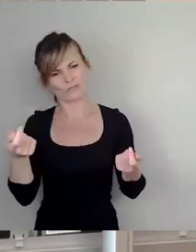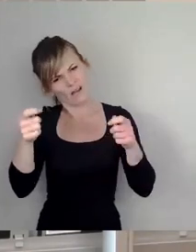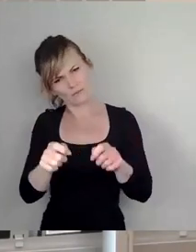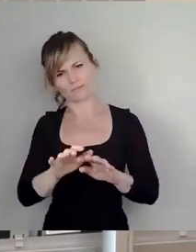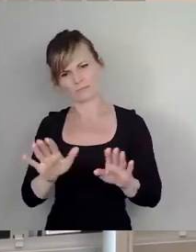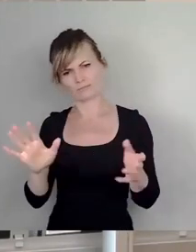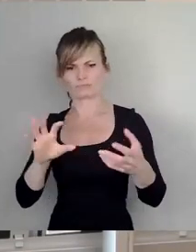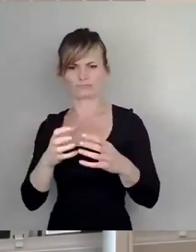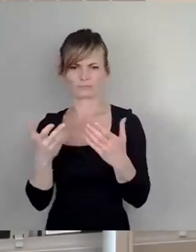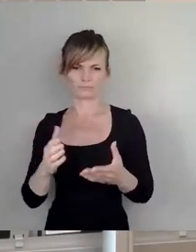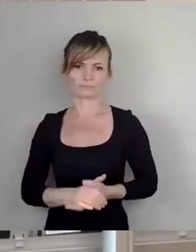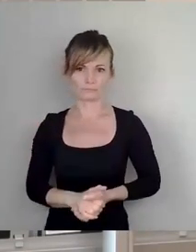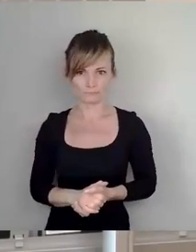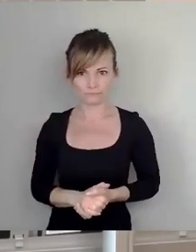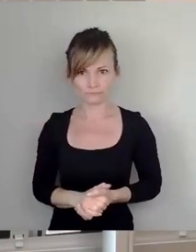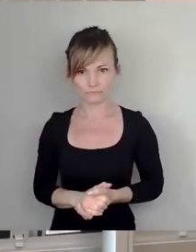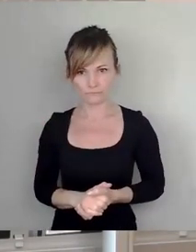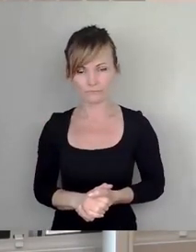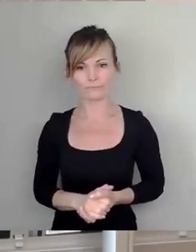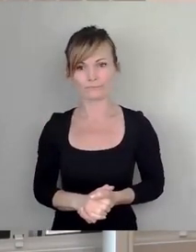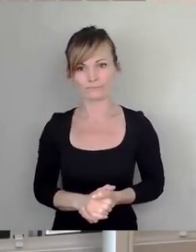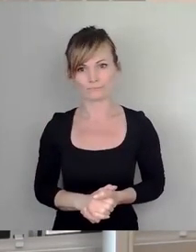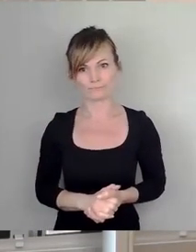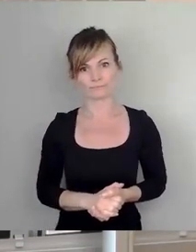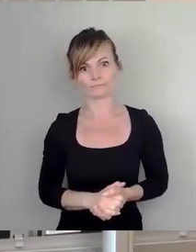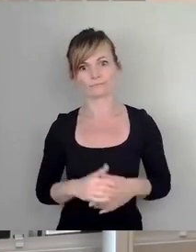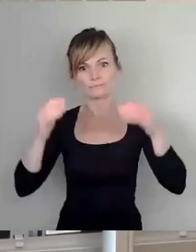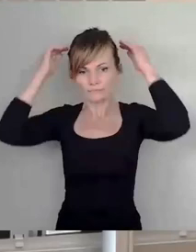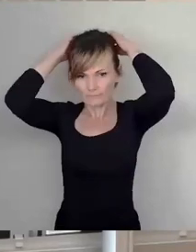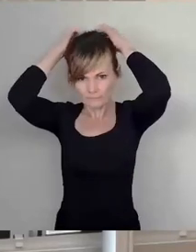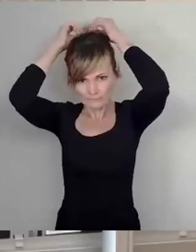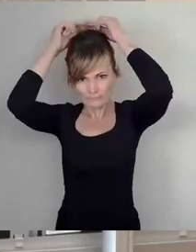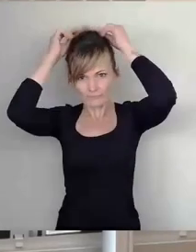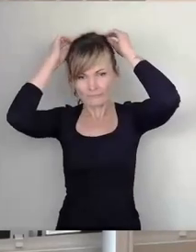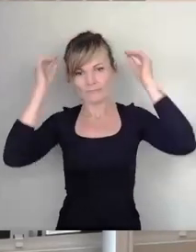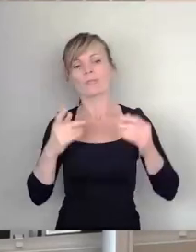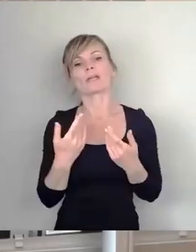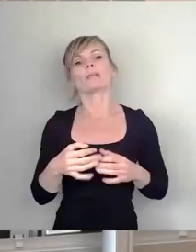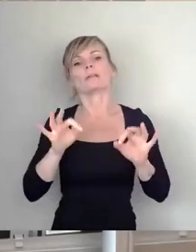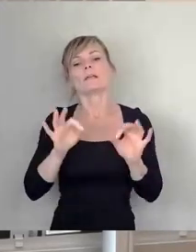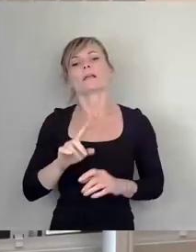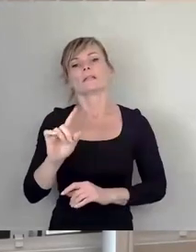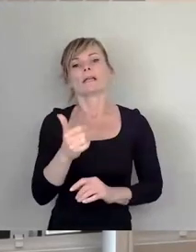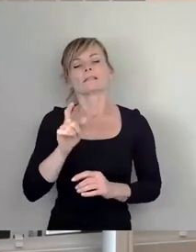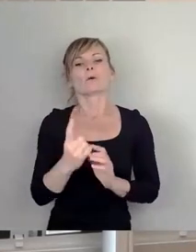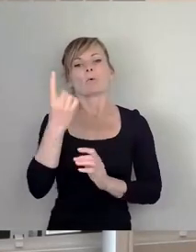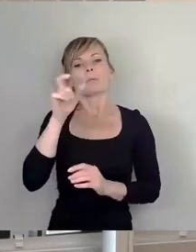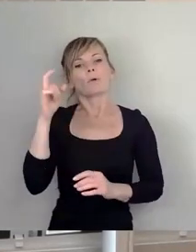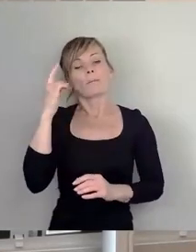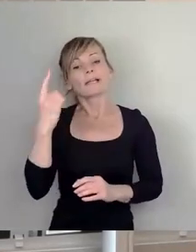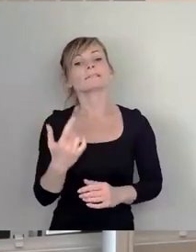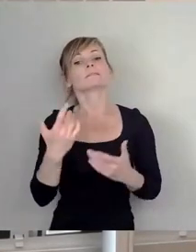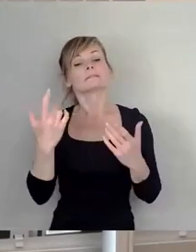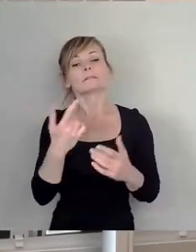zusammenbinden. Herr Dr. Schulte-Wissermann, bitte. Sehr geehrter Herr Burgemeister, liebe Kolleginnen und